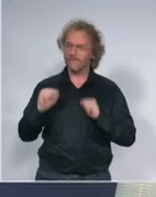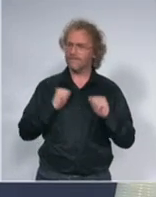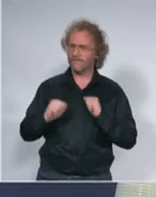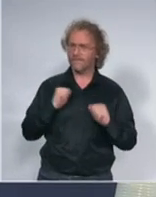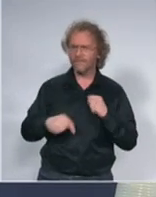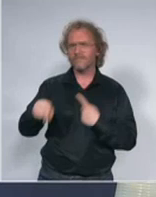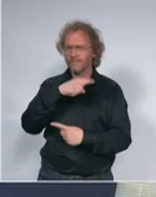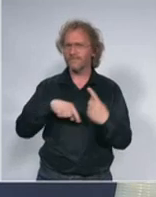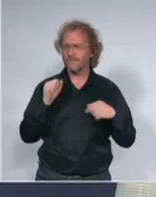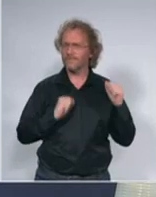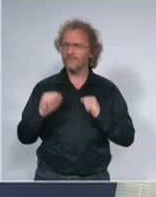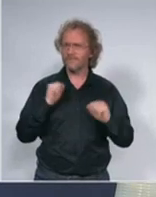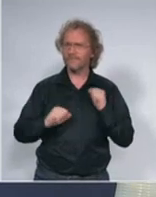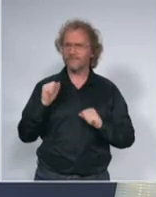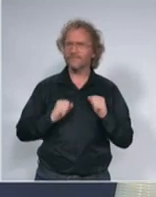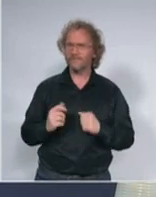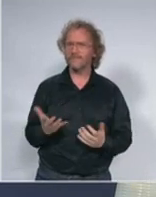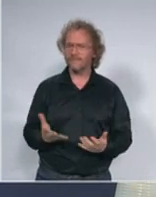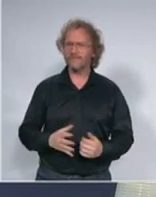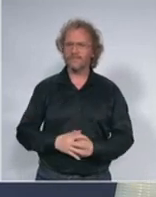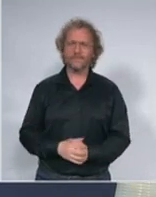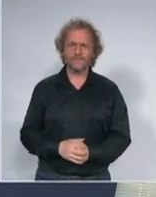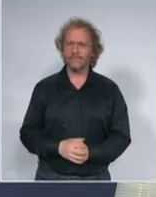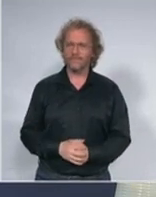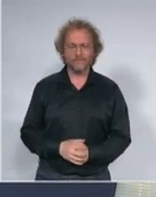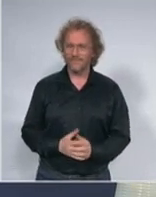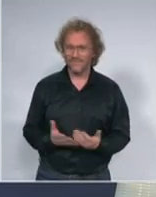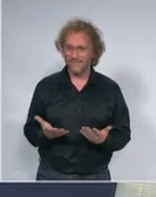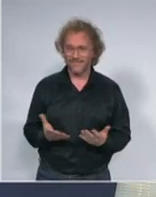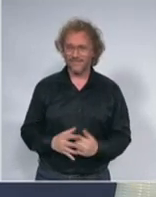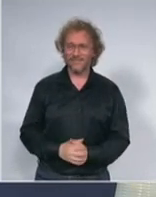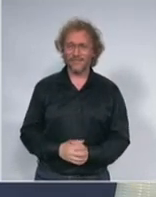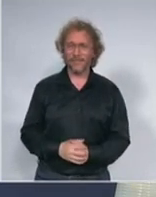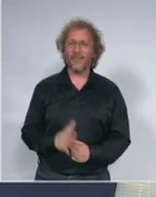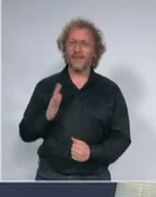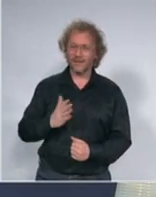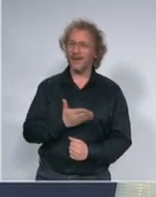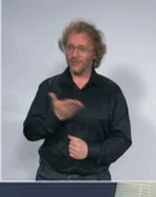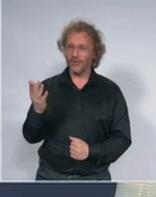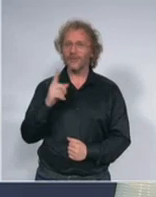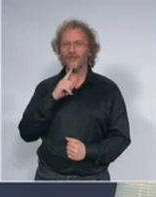izuzetno, a to su naši građani, povratnici iz inostranstva,